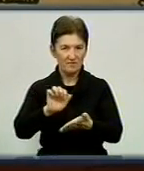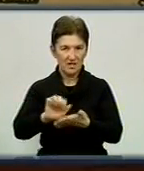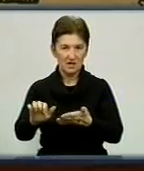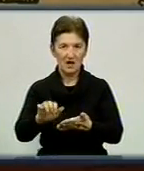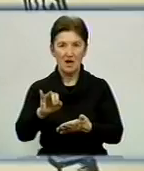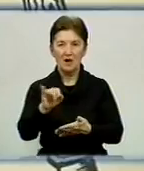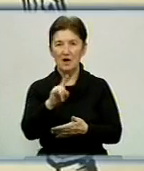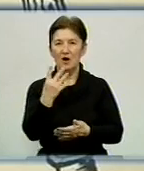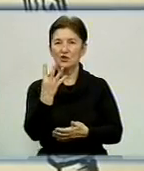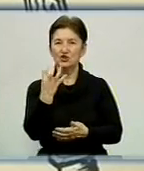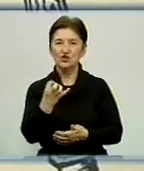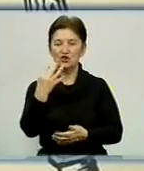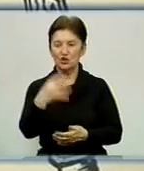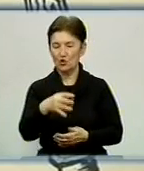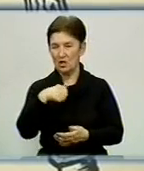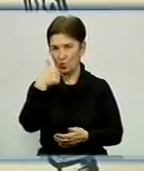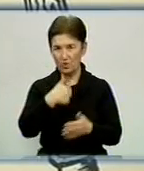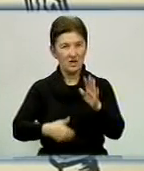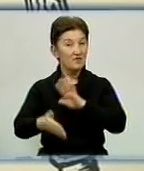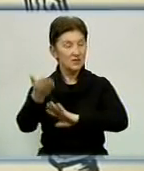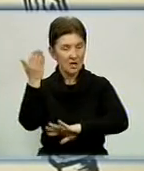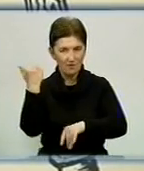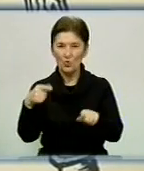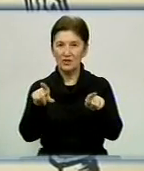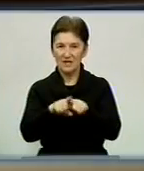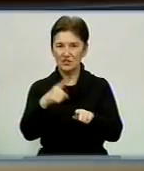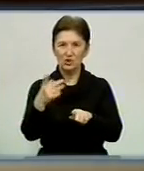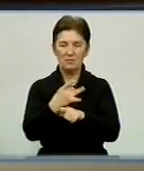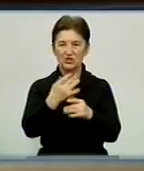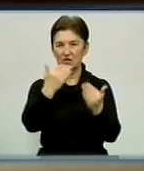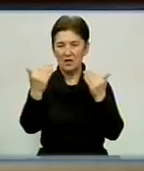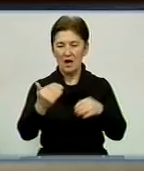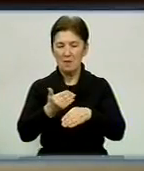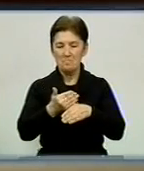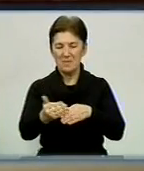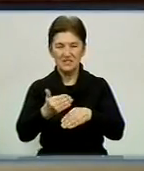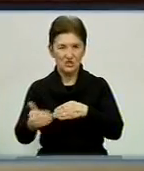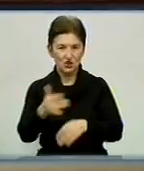Федорова 440 років тому. В експозиції також першодруки пізніших часів.